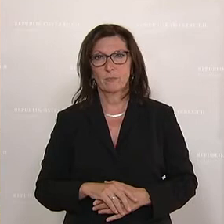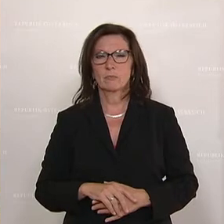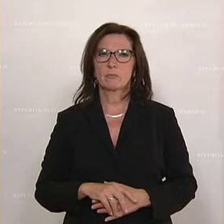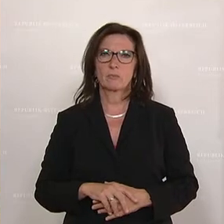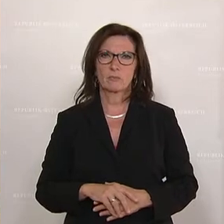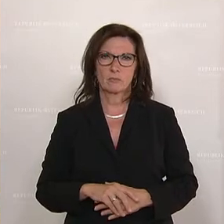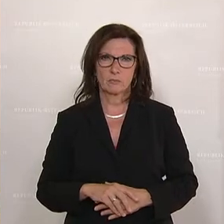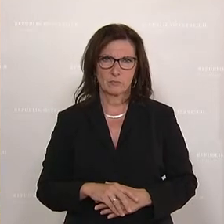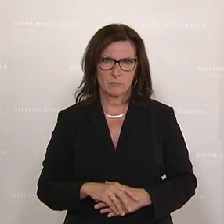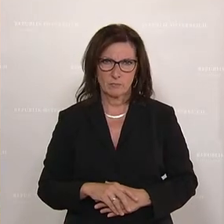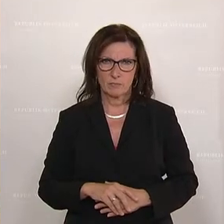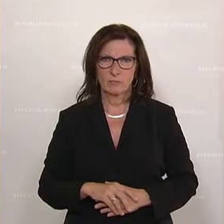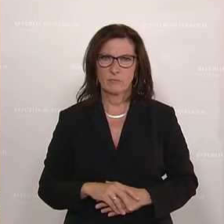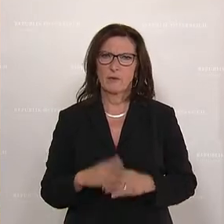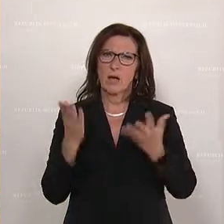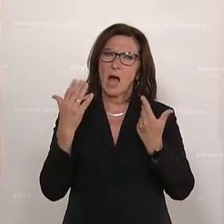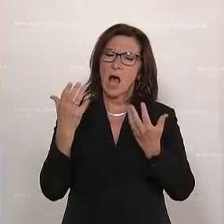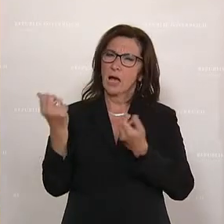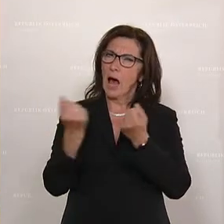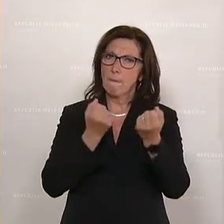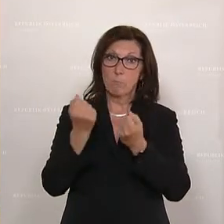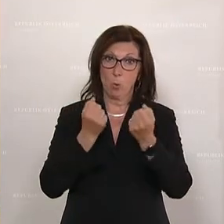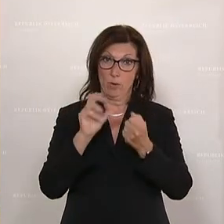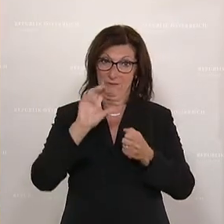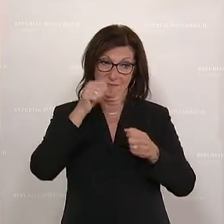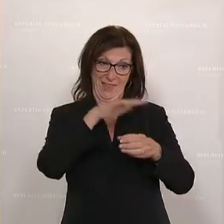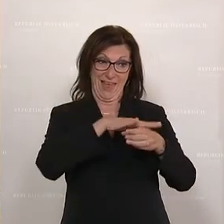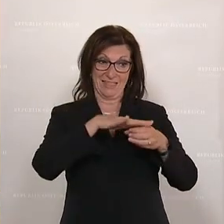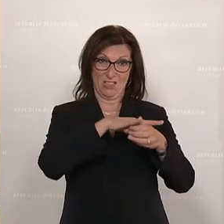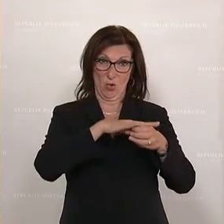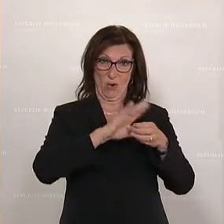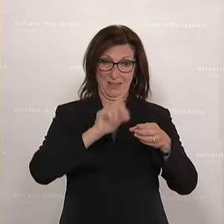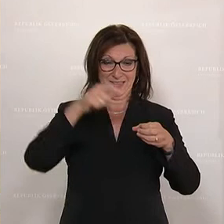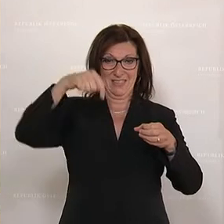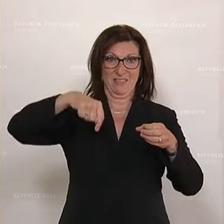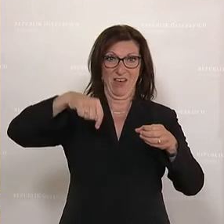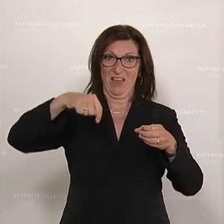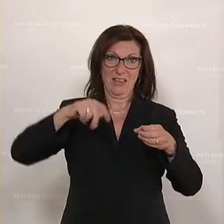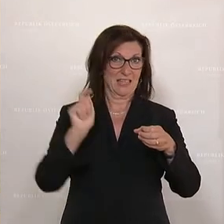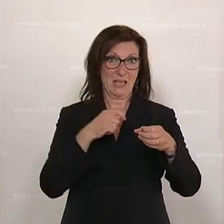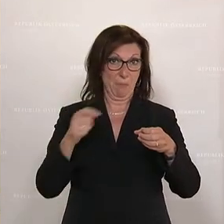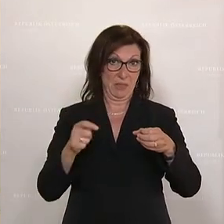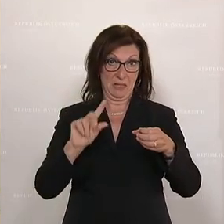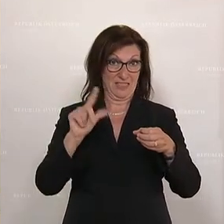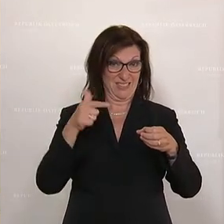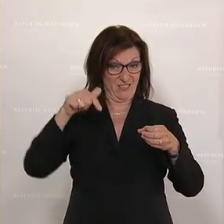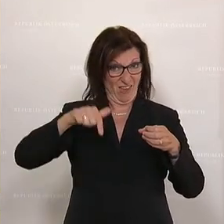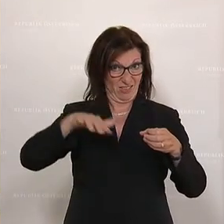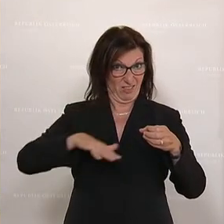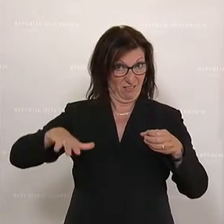Geprägt war diese Agrarpolitik von der ersten Säule, die zweite Säule gab es damals noch nicht. Die zweite Säule,